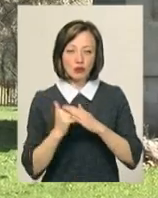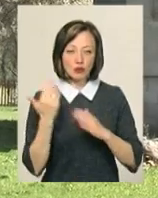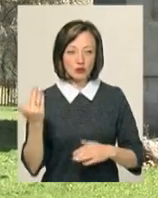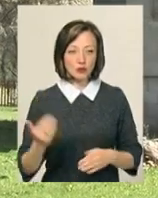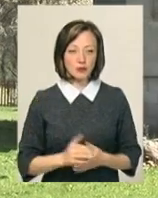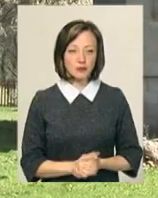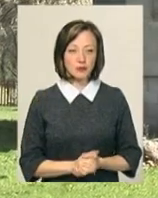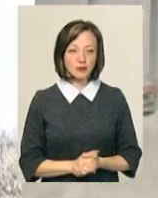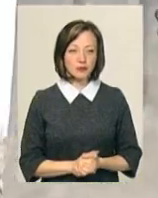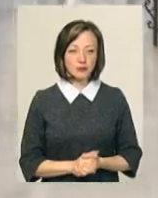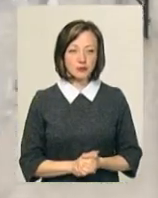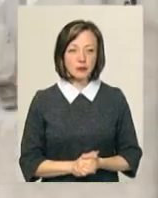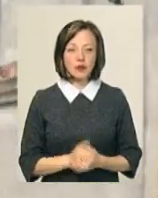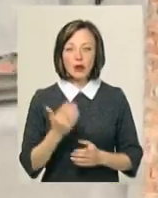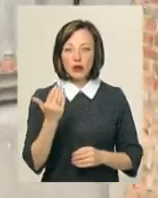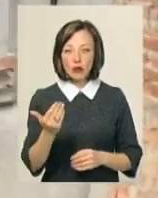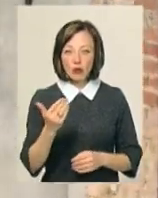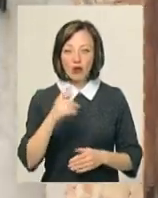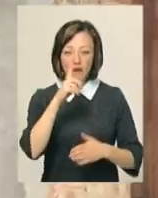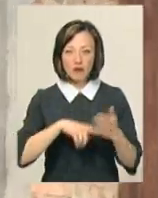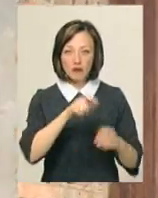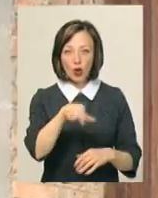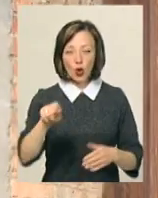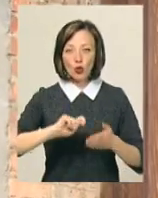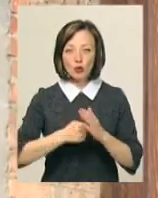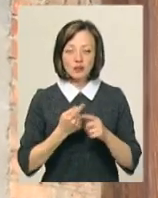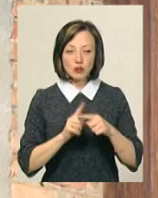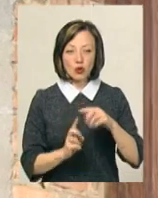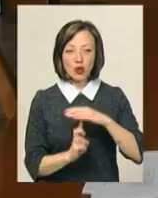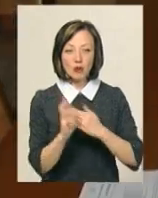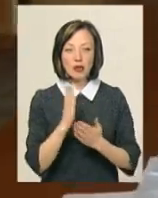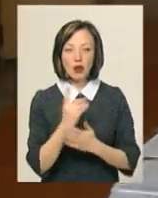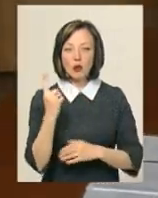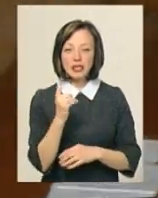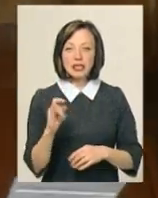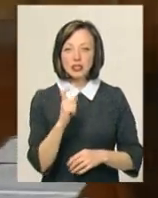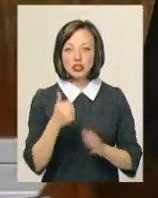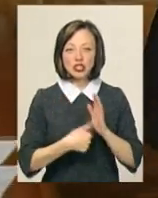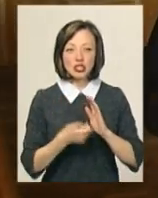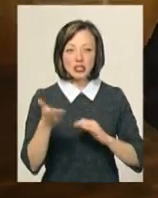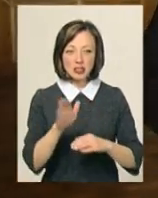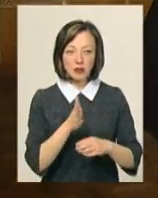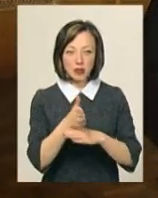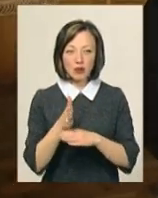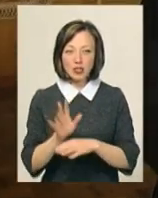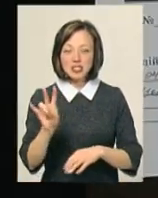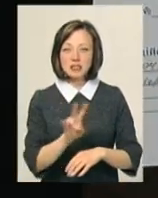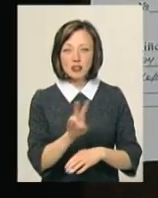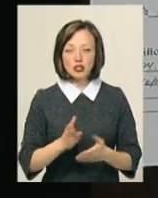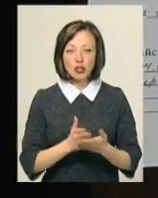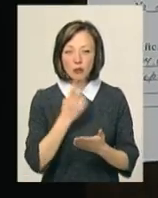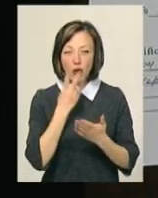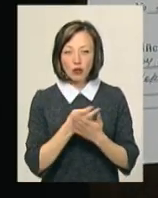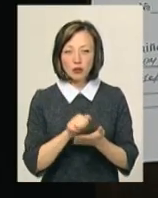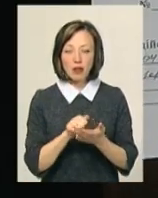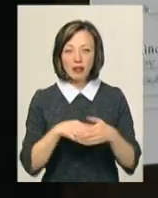Московського патріархату. Саме у його парафіян ключі від Букиївського храму, який є одним з шести приходів настоятеля. Священник показує документи